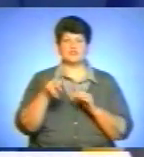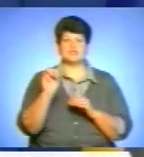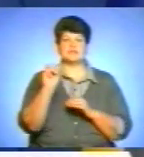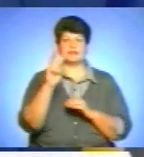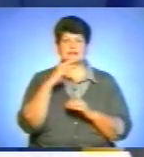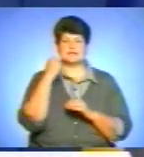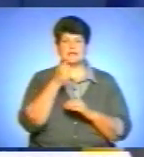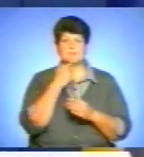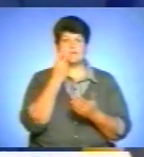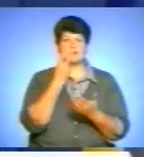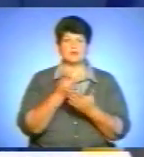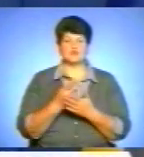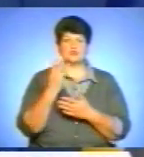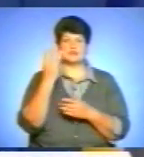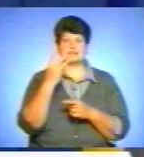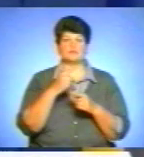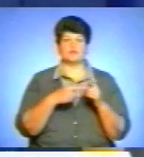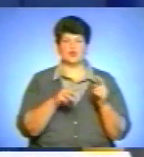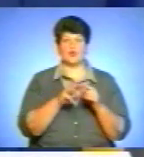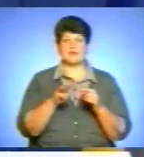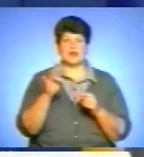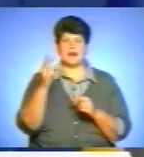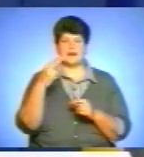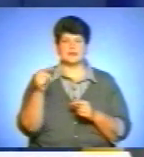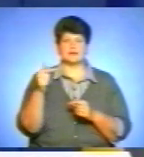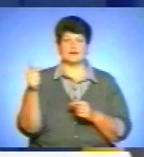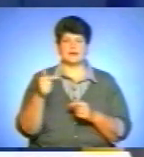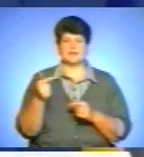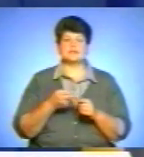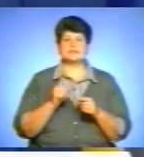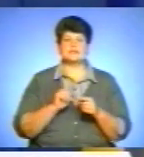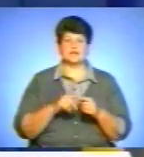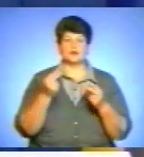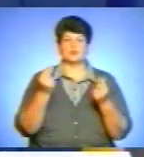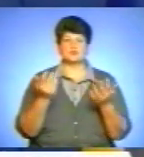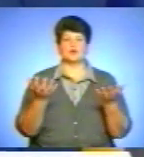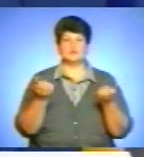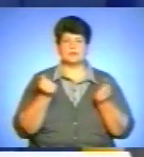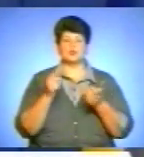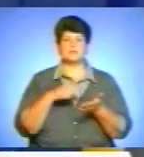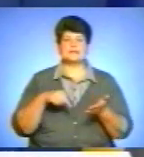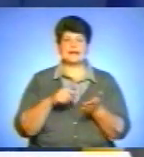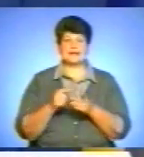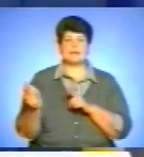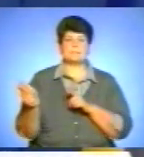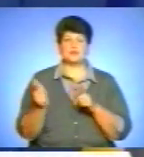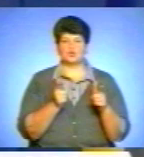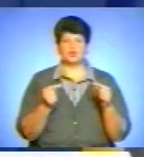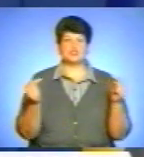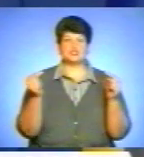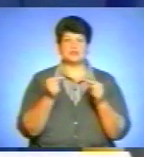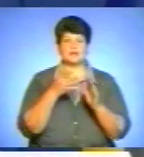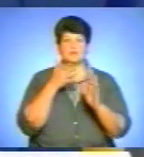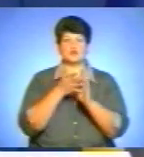придбачено 3,5 мільярда гривень. Ці кошти отримують міста, які підготують чіткі і